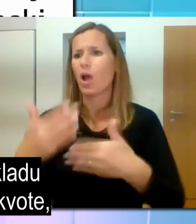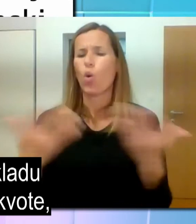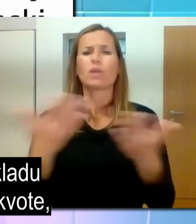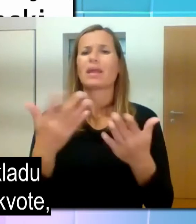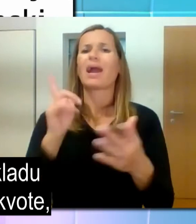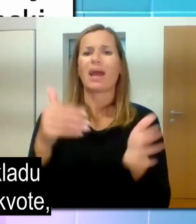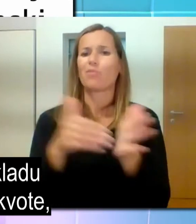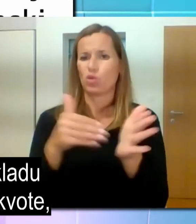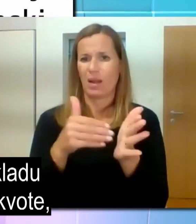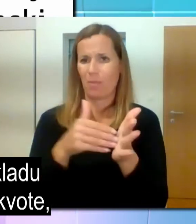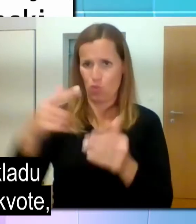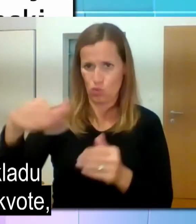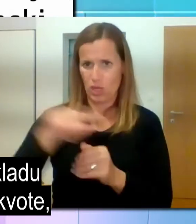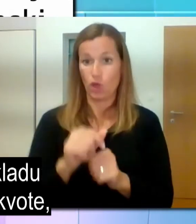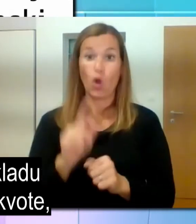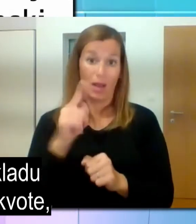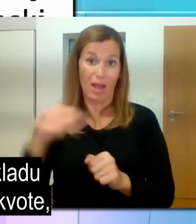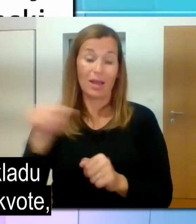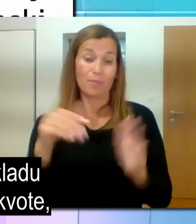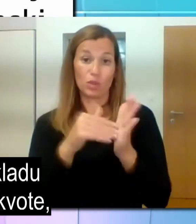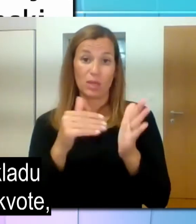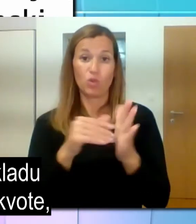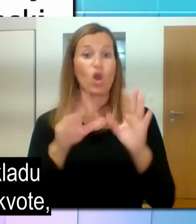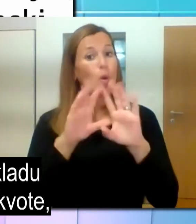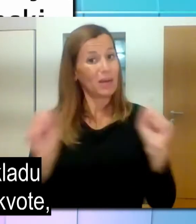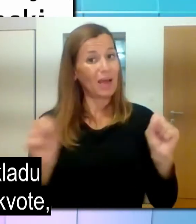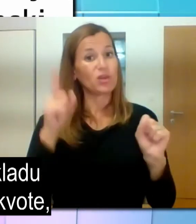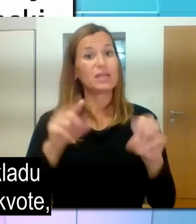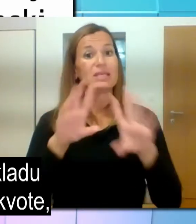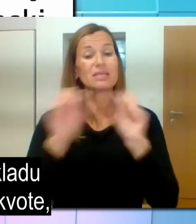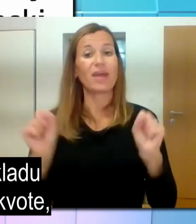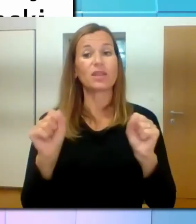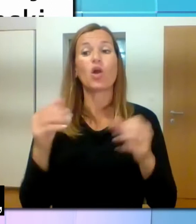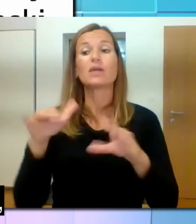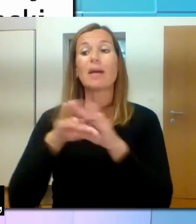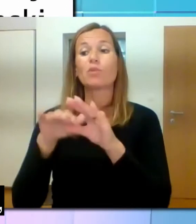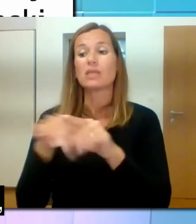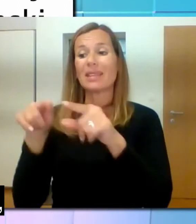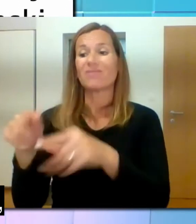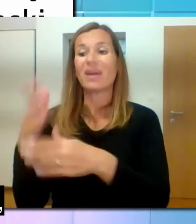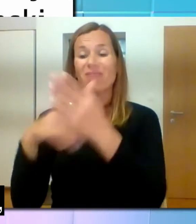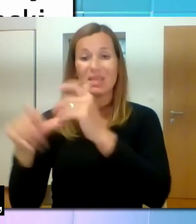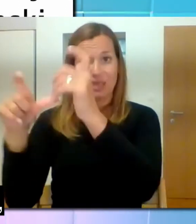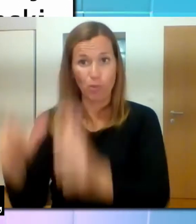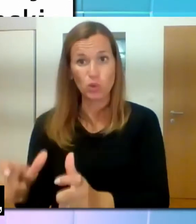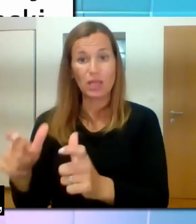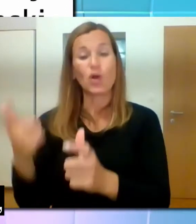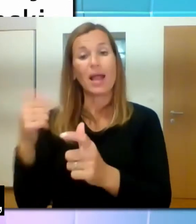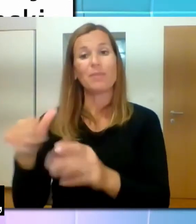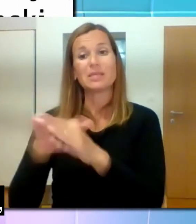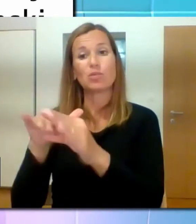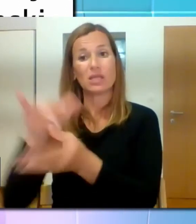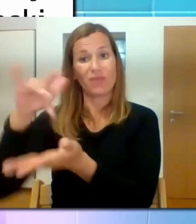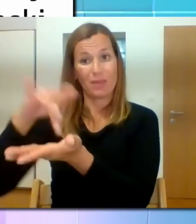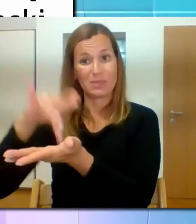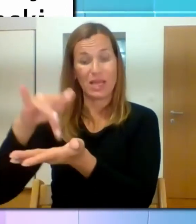ali zaposlitvenim centru. Skladov se da na poved na domestne kvote, predloži pogodbo o poslovnem